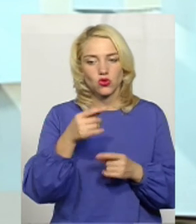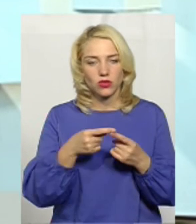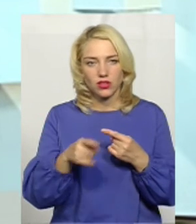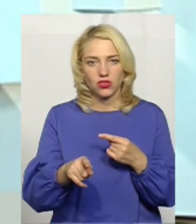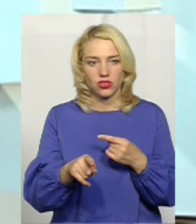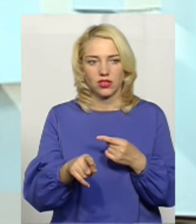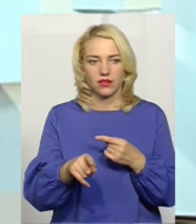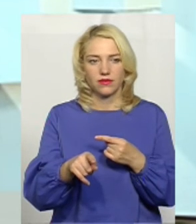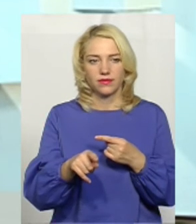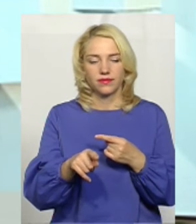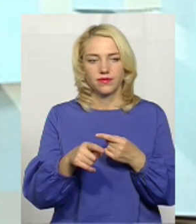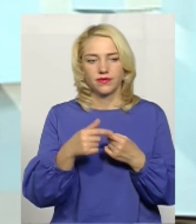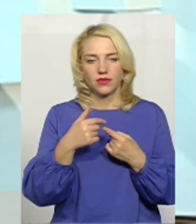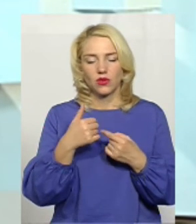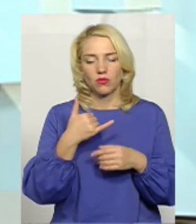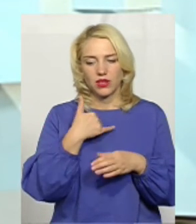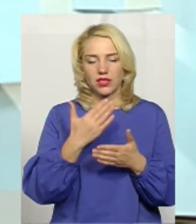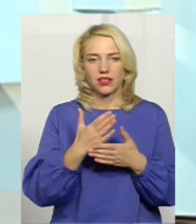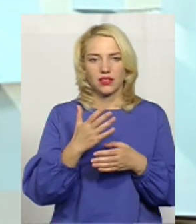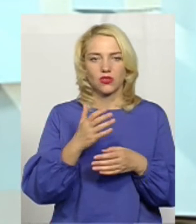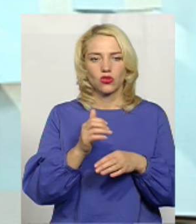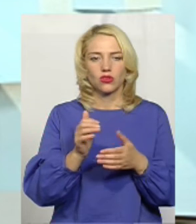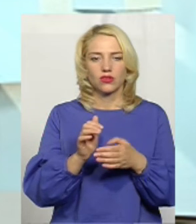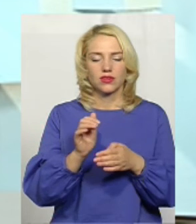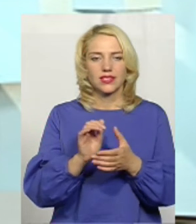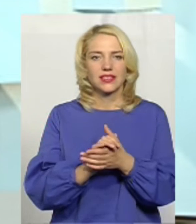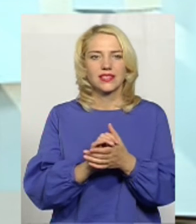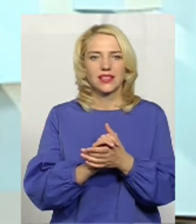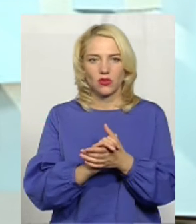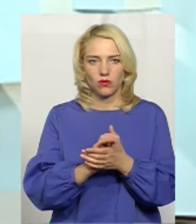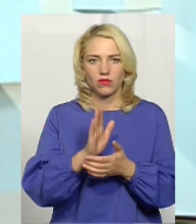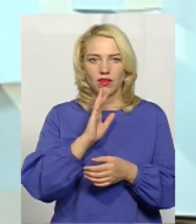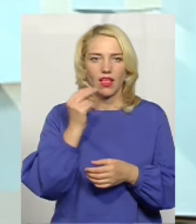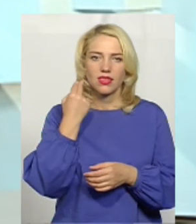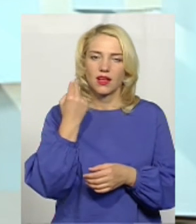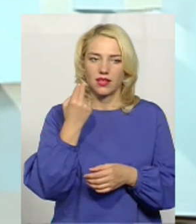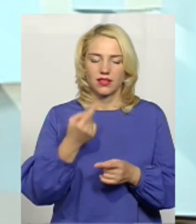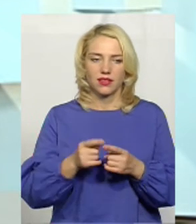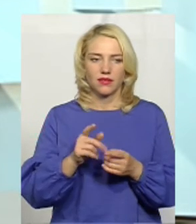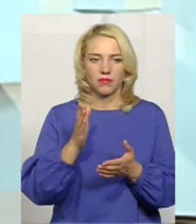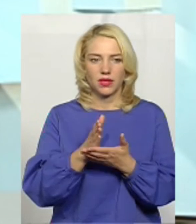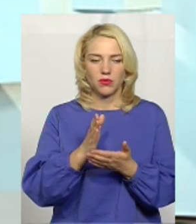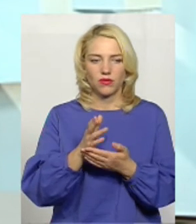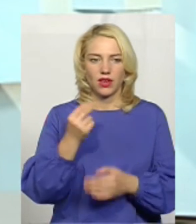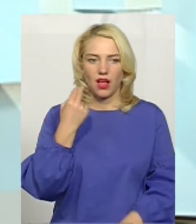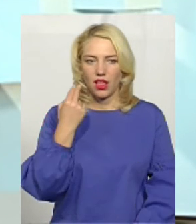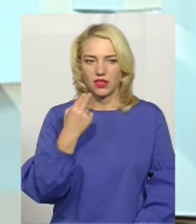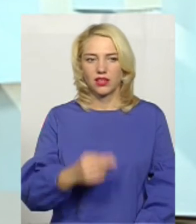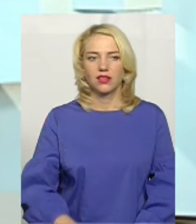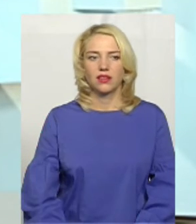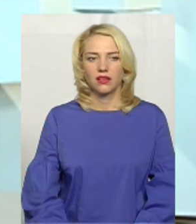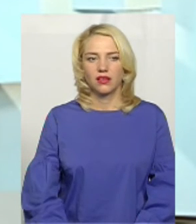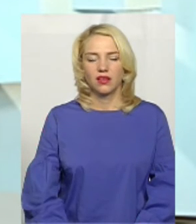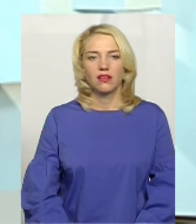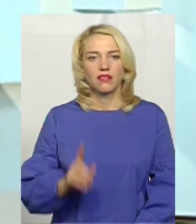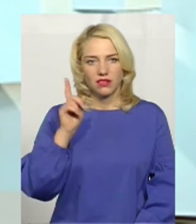моя така добра знайома, яка в Англії перебуває періодично, вона говорить,